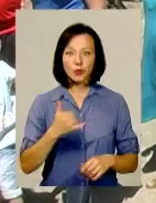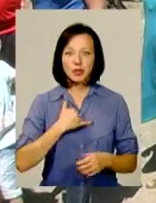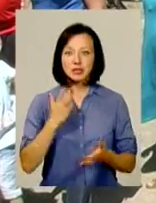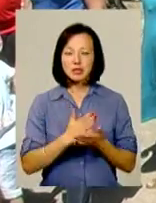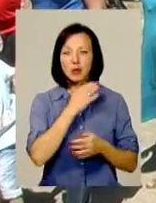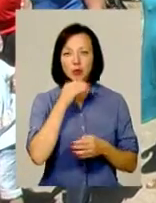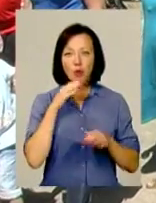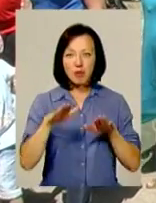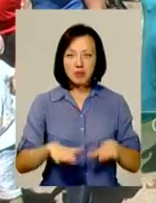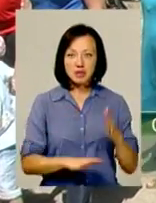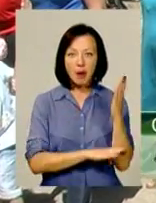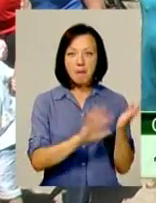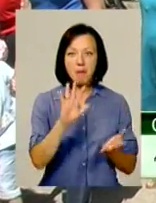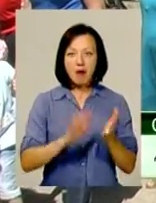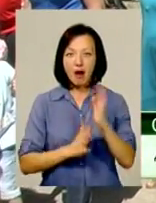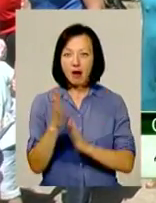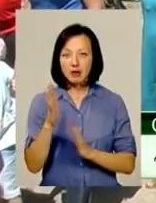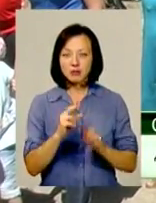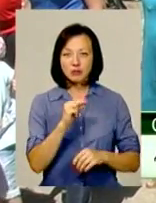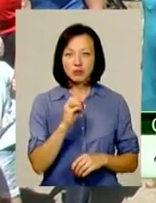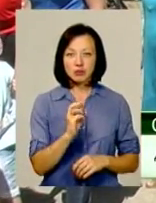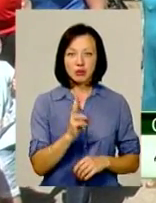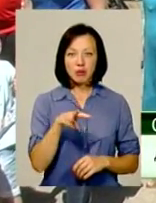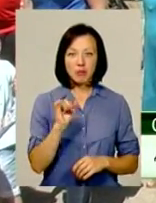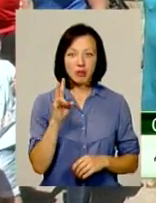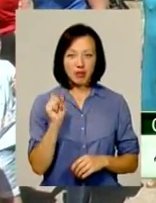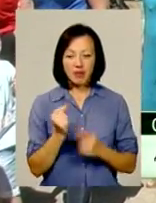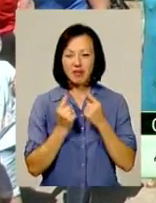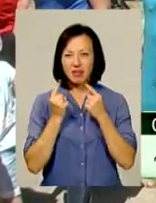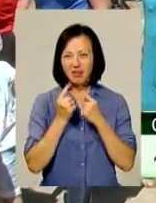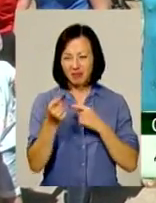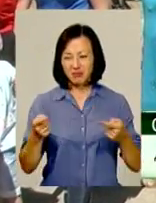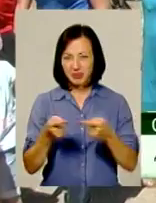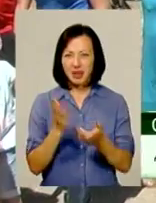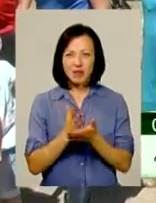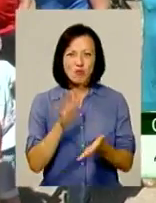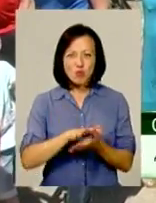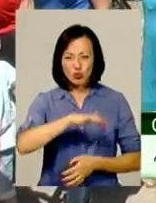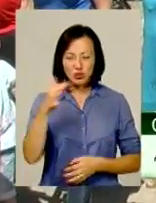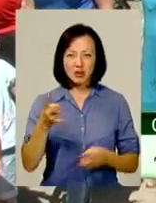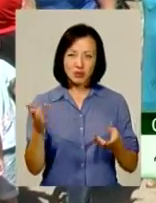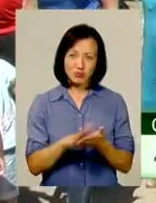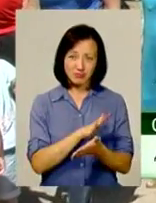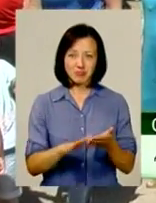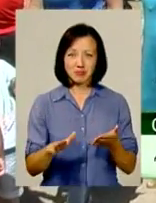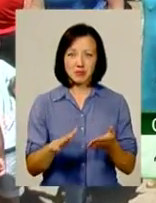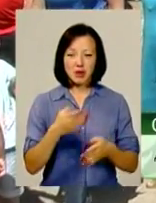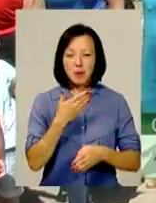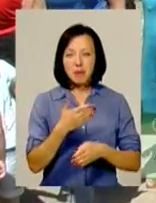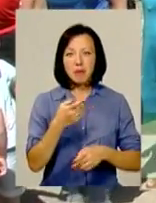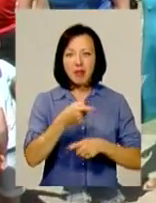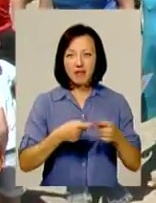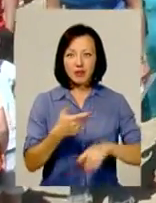є багато місць, як і в паркі, далекі сторони парку, які зараз мусором засипані. Та ж саме була половина вулиці